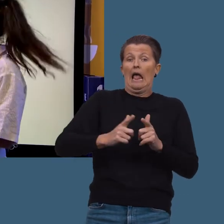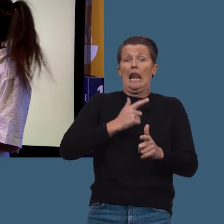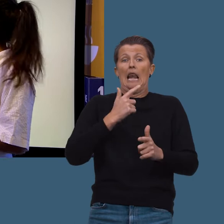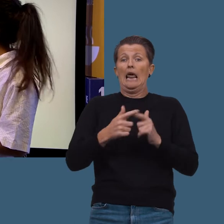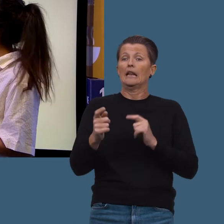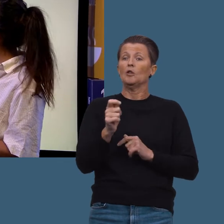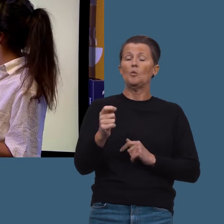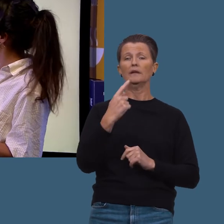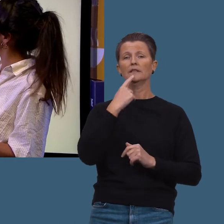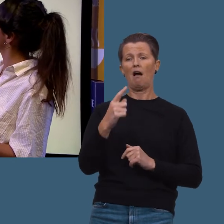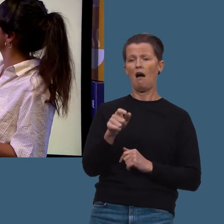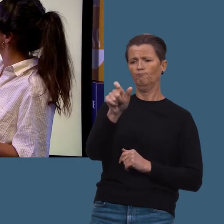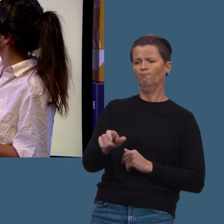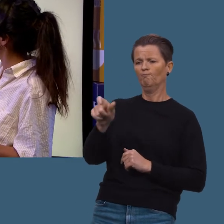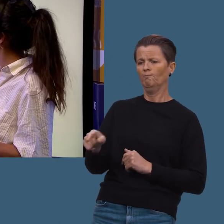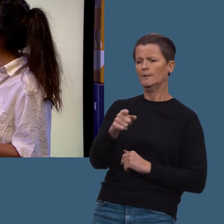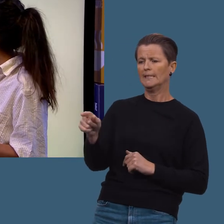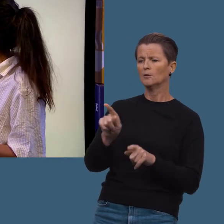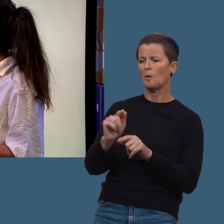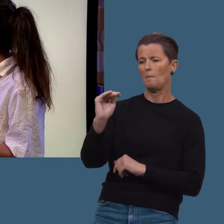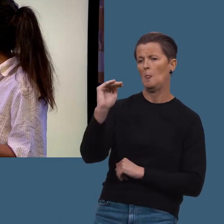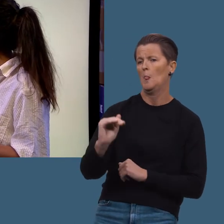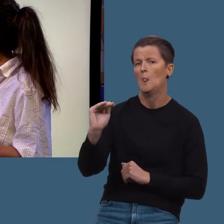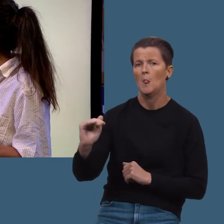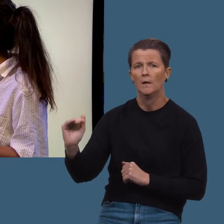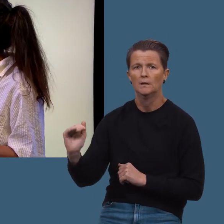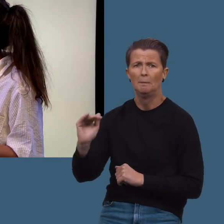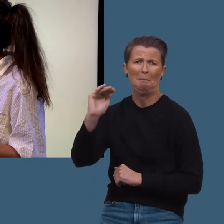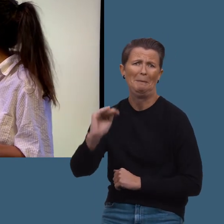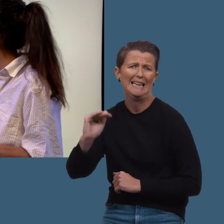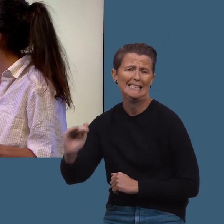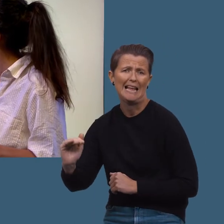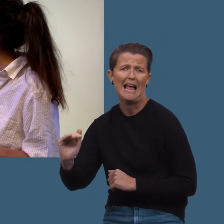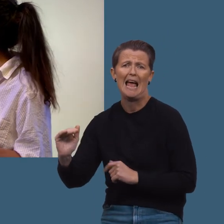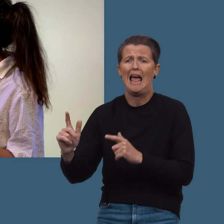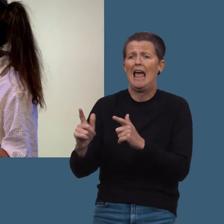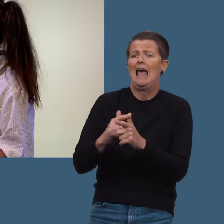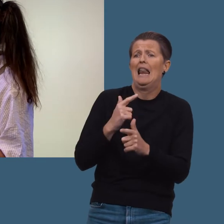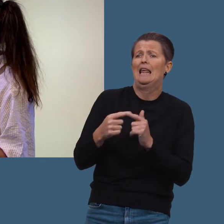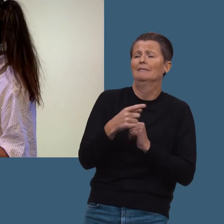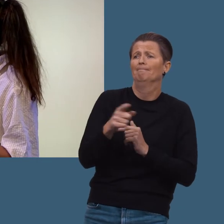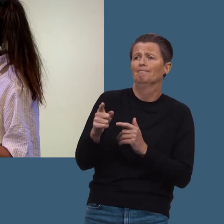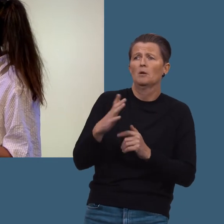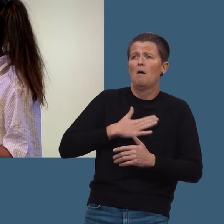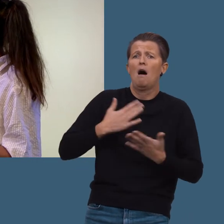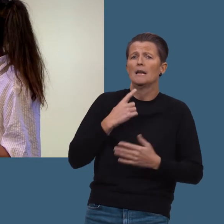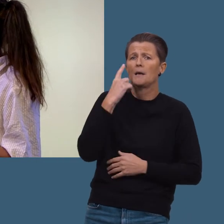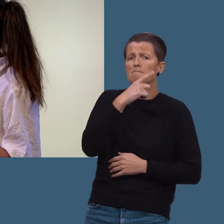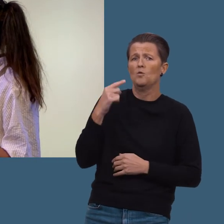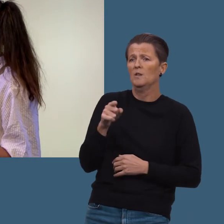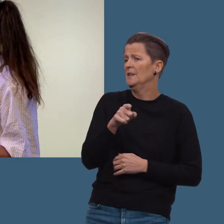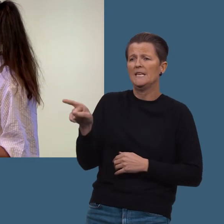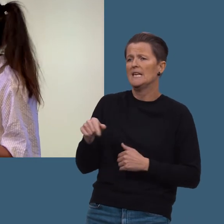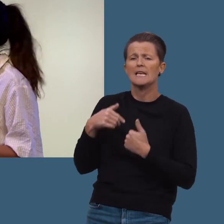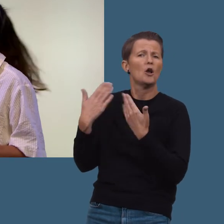om det var sånn at noen hadde bestemt at alle de minste, eller de som